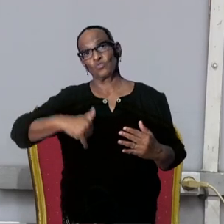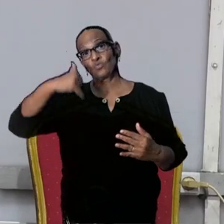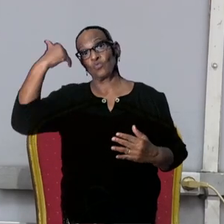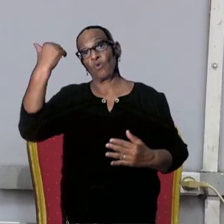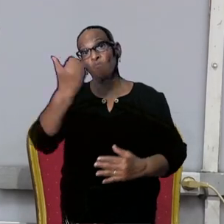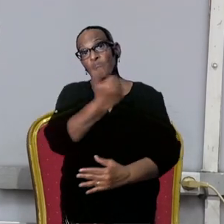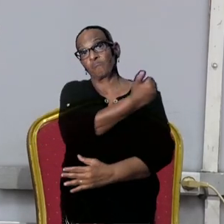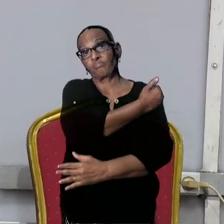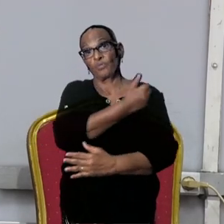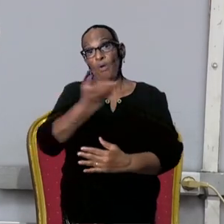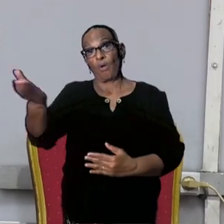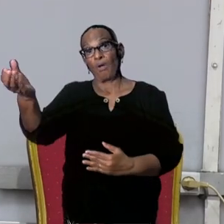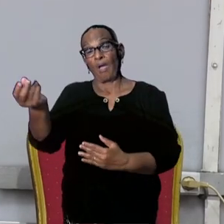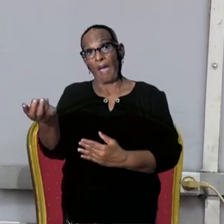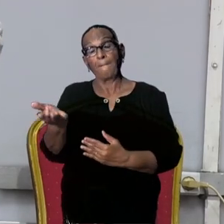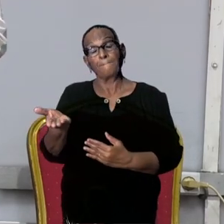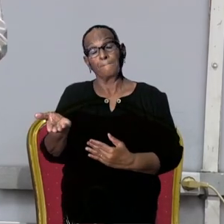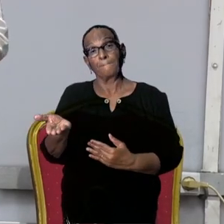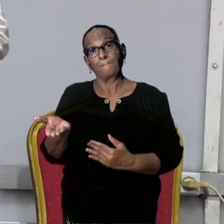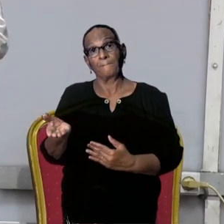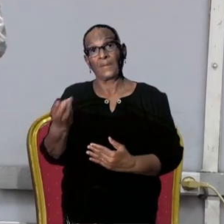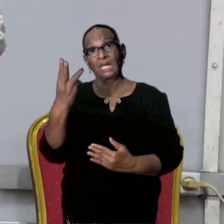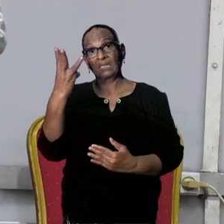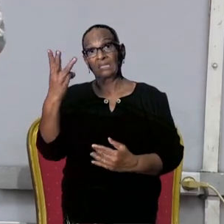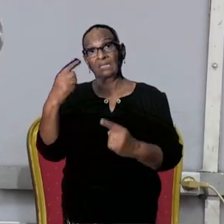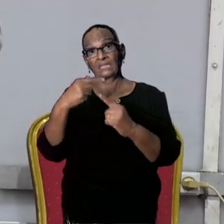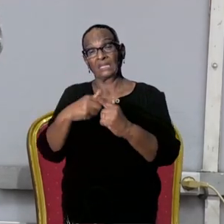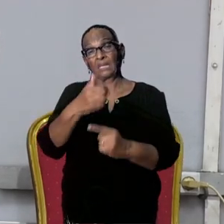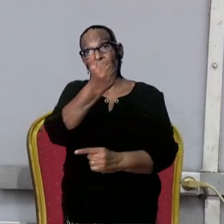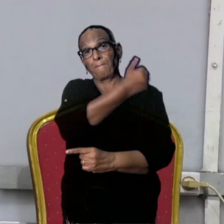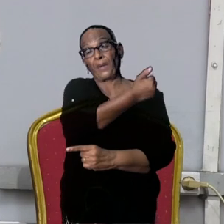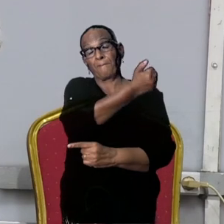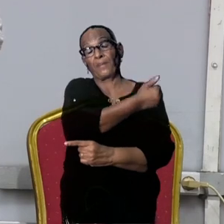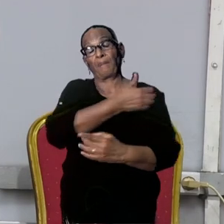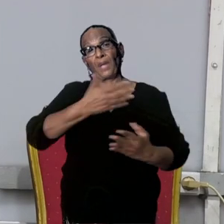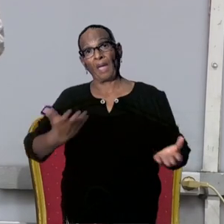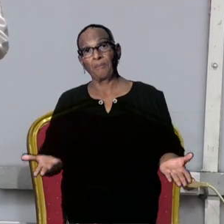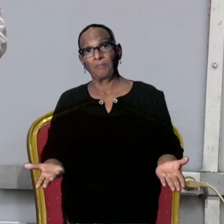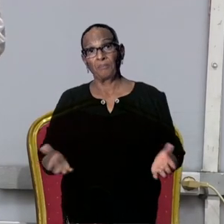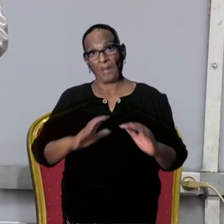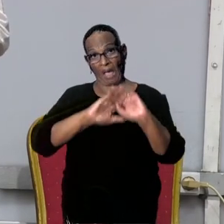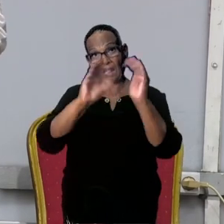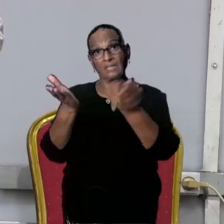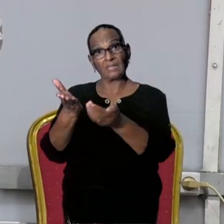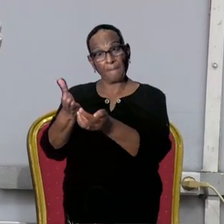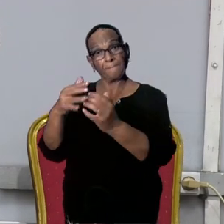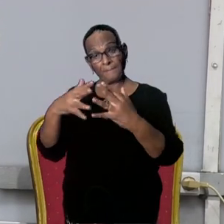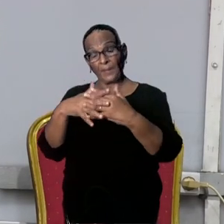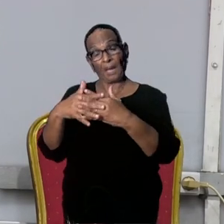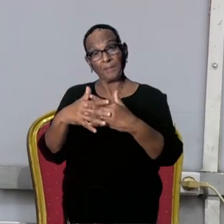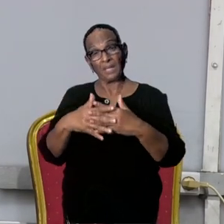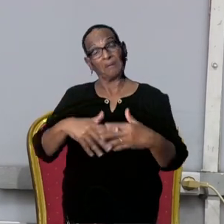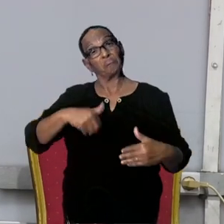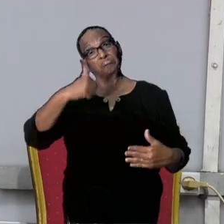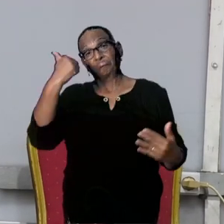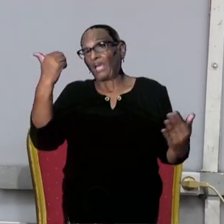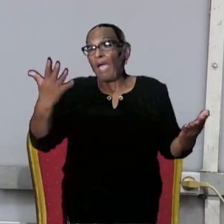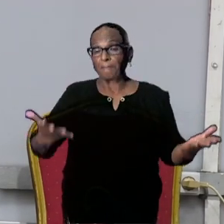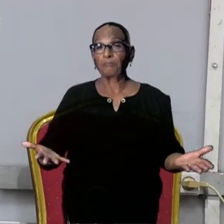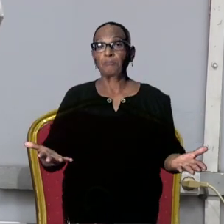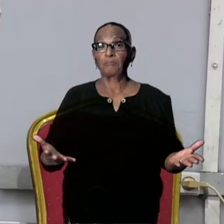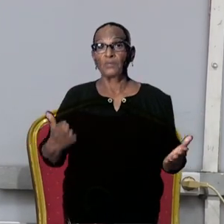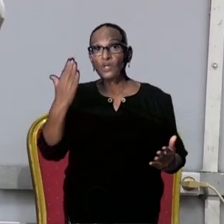ingekocht, dat ze eigenlijk drie keer hun bevolking kunnen vaccineren als ze alles zouden krijgen. Suriname heeft